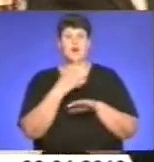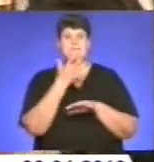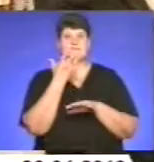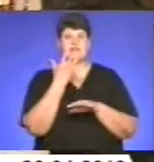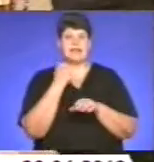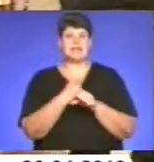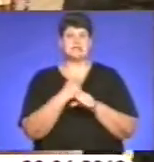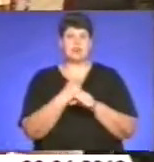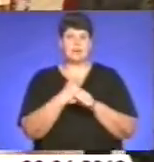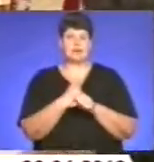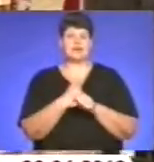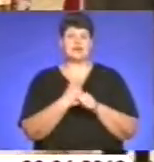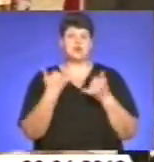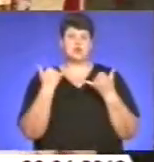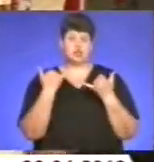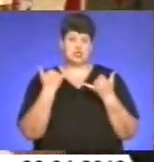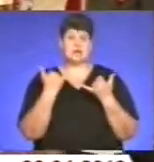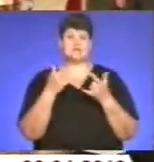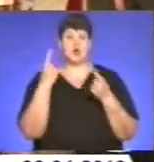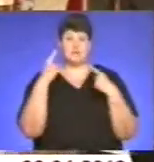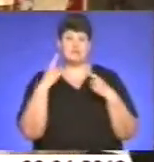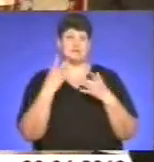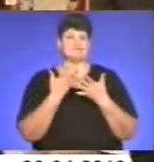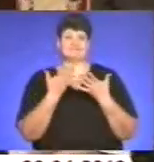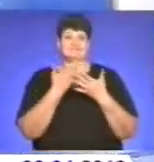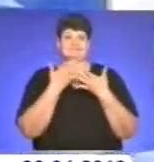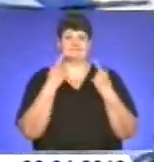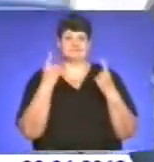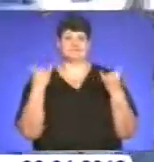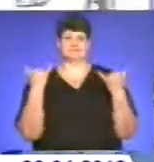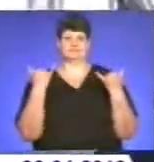сучасного мистецтва. Вона є, але не набуло такого розголосу.